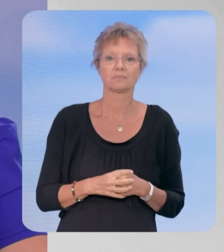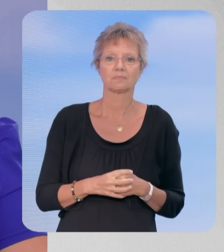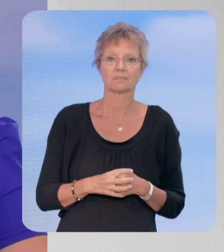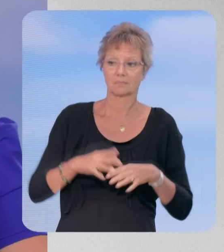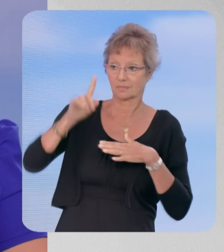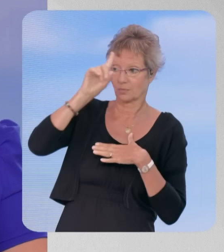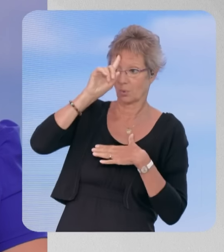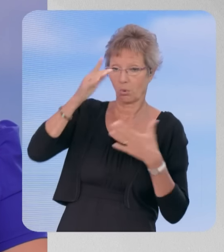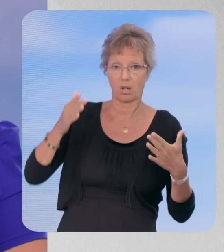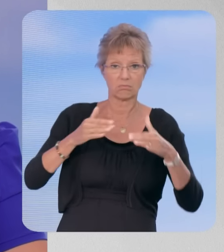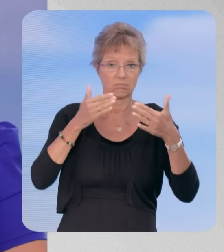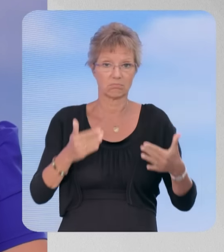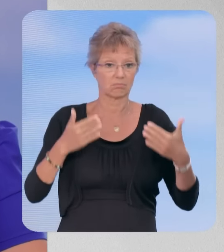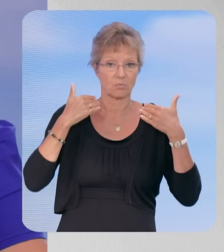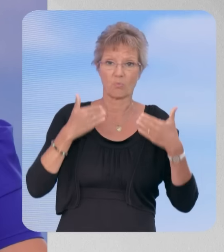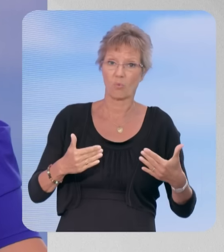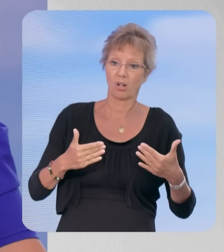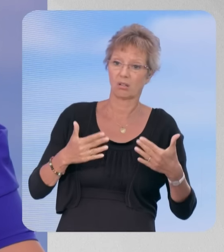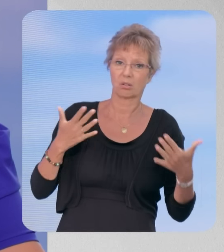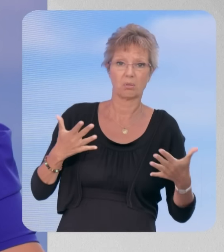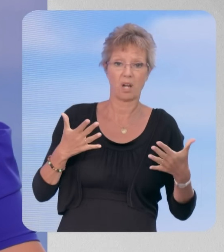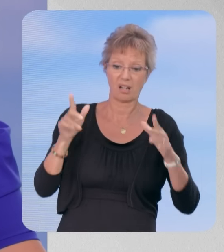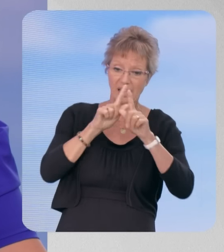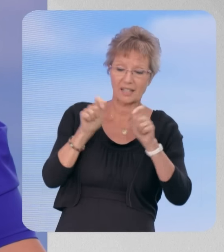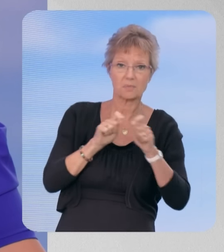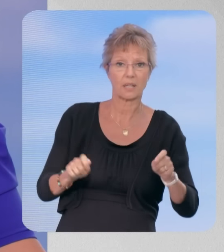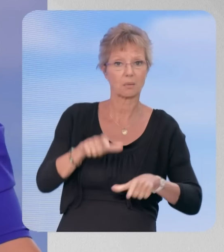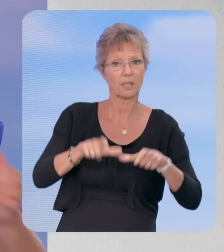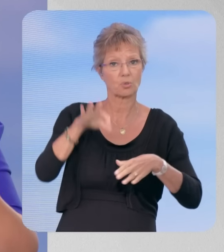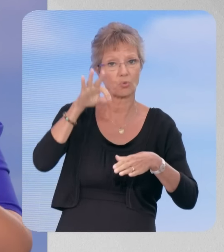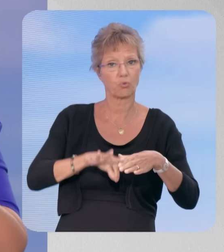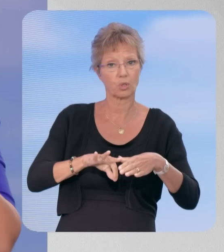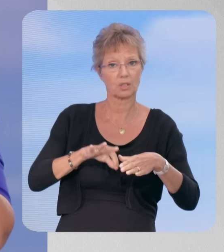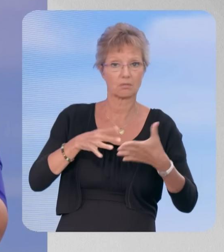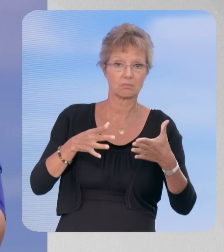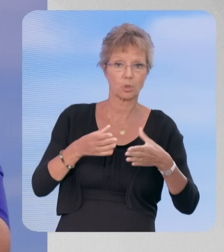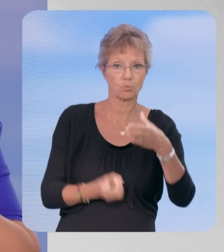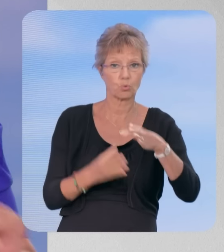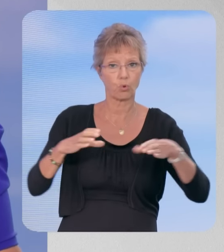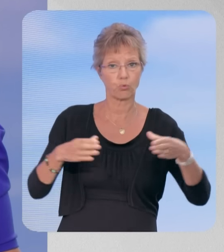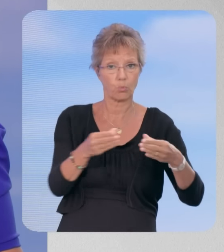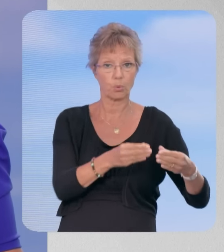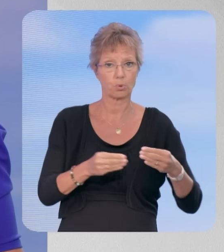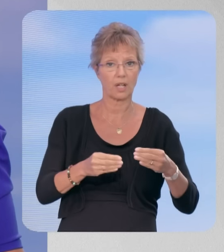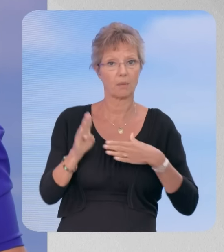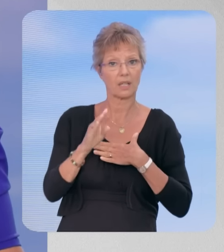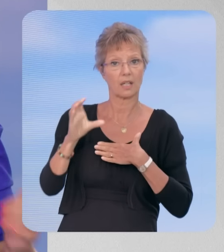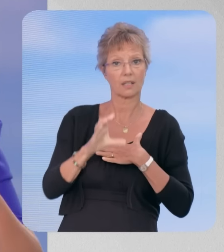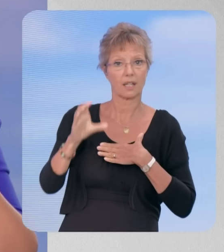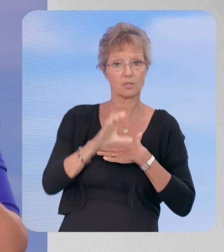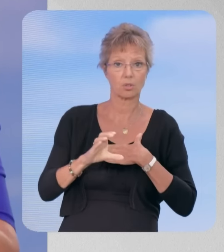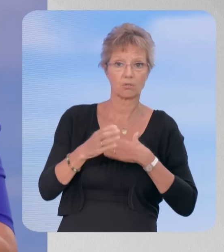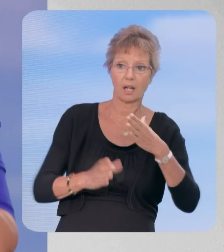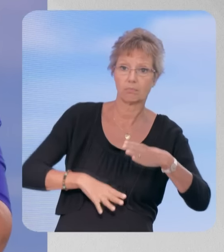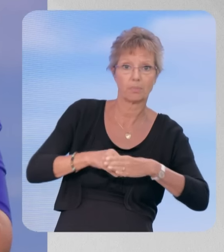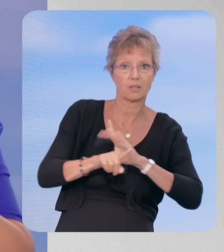simplement par loyauté pour les électeurs et les électrices du Nouveau Front Populaire. Monsieur Cazeneuve n'a pas participé au Nouveau Front Populaire. Il